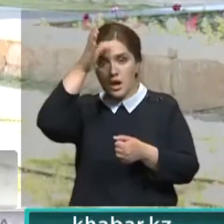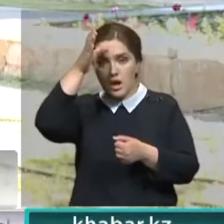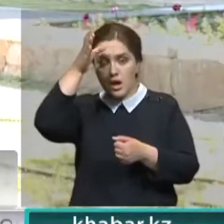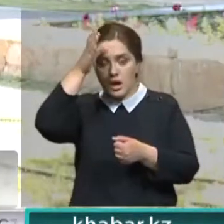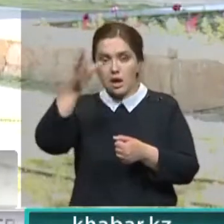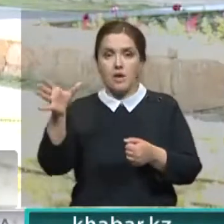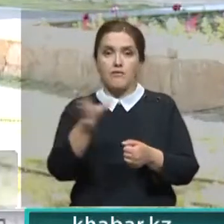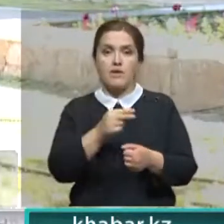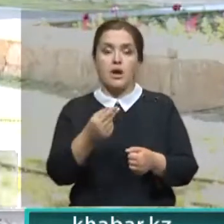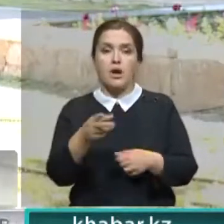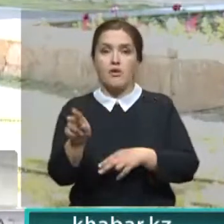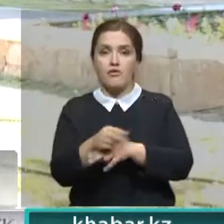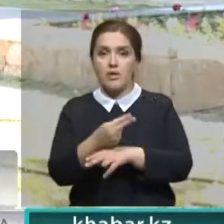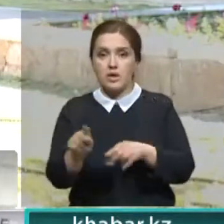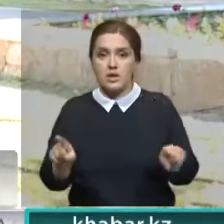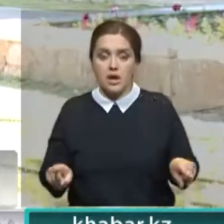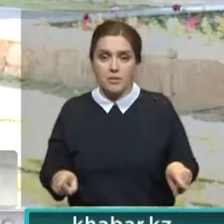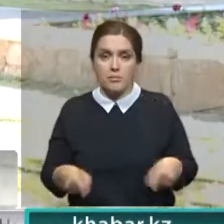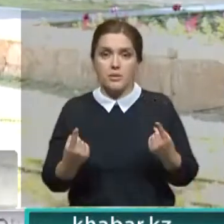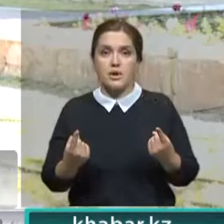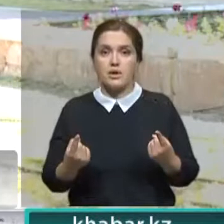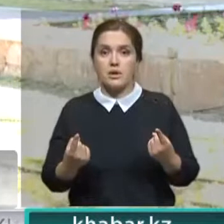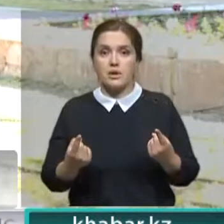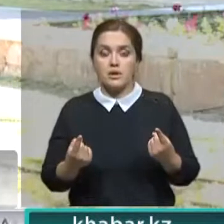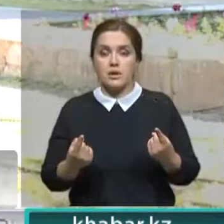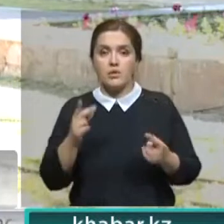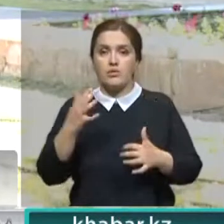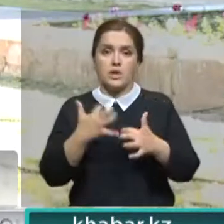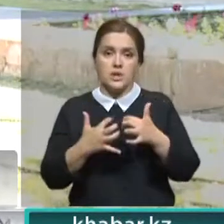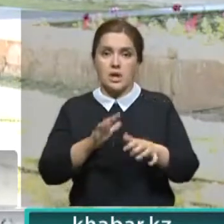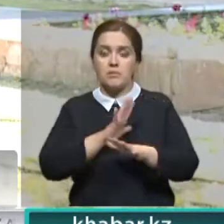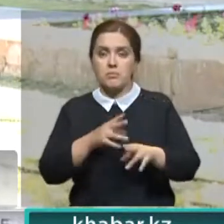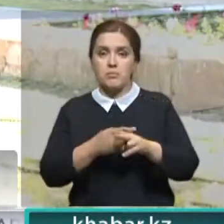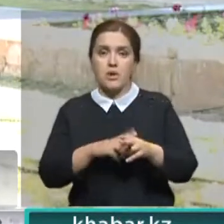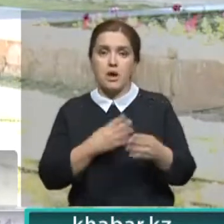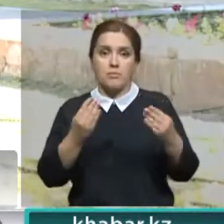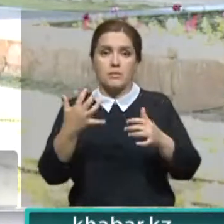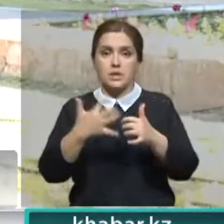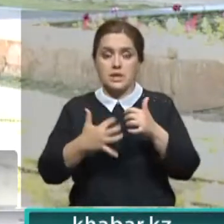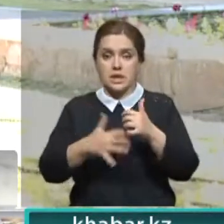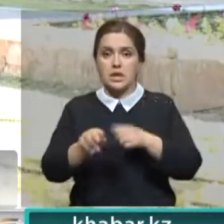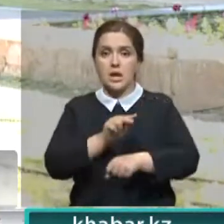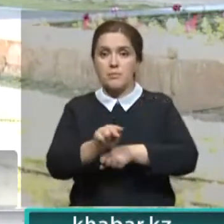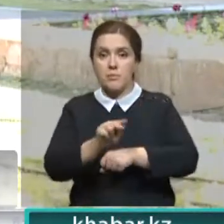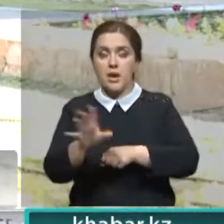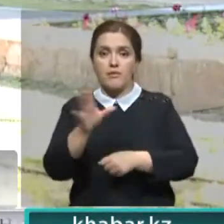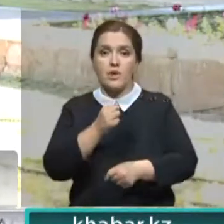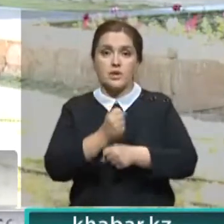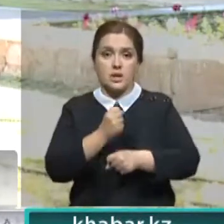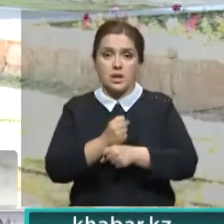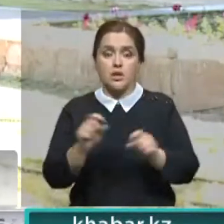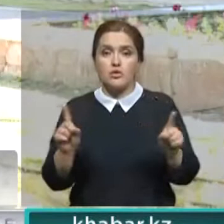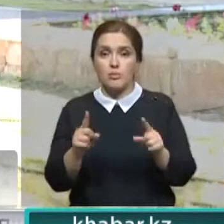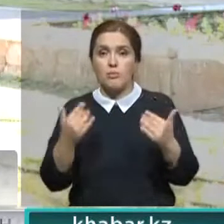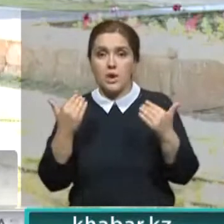Те, кто образования не имел начального и среднего, получили среднее образование. То есть, все мы сделали для того, чтобы